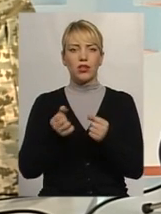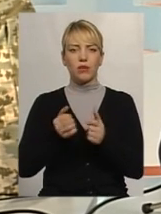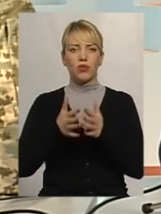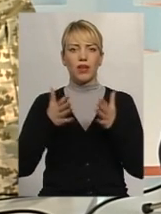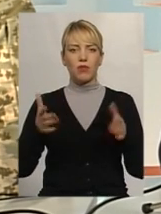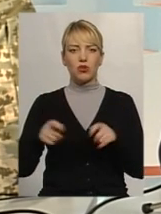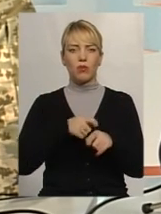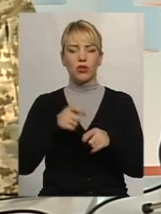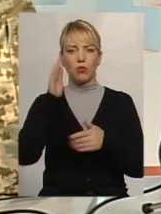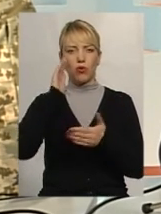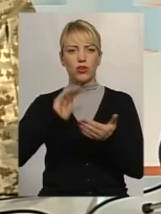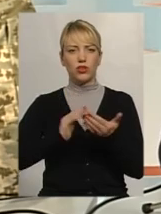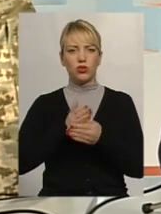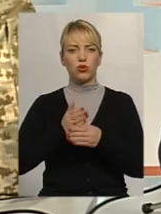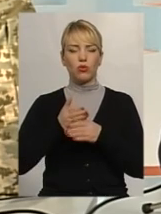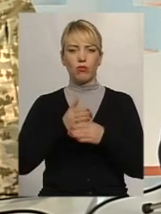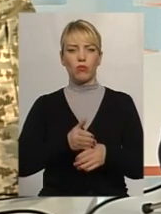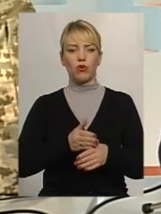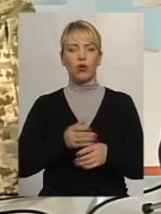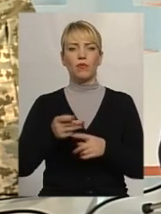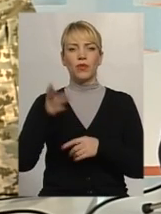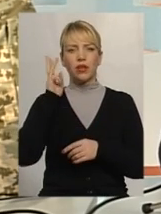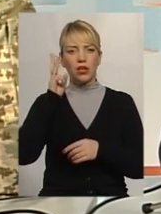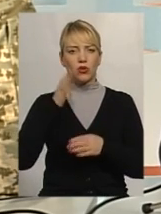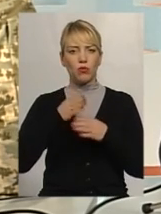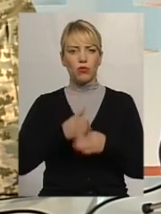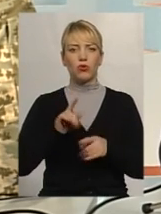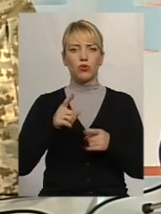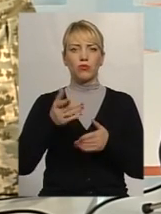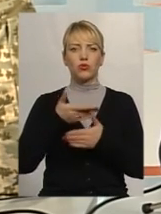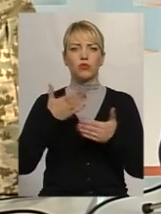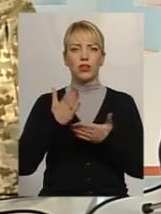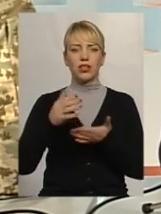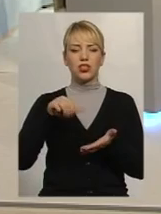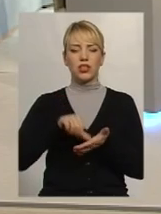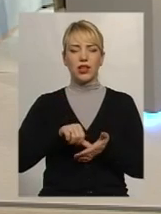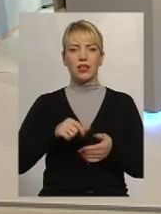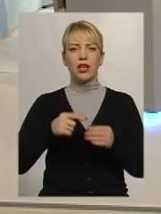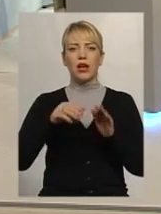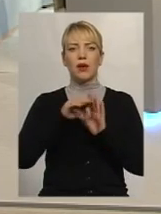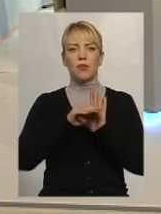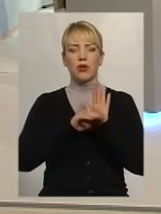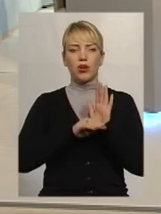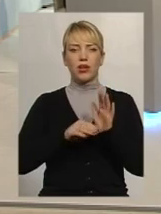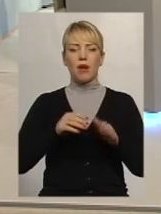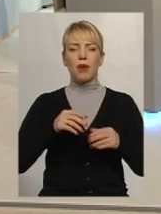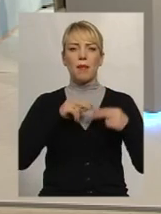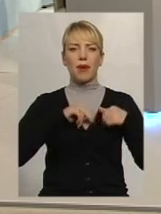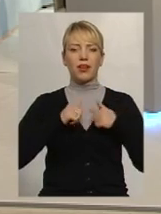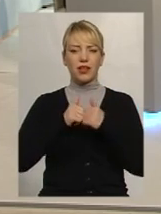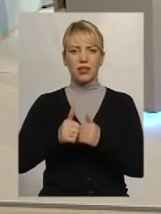політичну, дипломатичну допомогу. Тому що ми і члени програми партнерства «Заради миру», наш статус